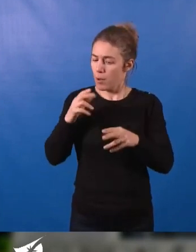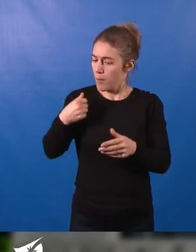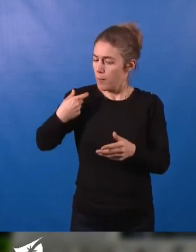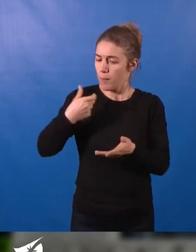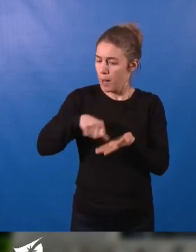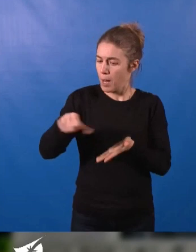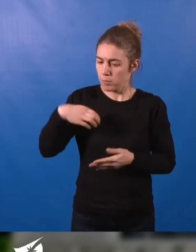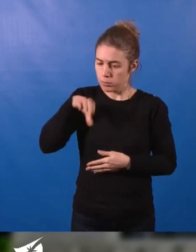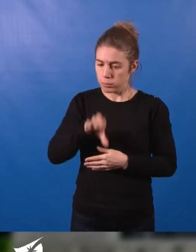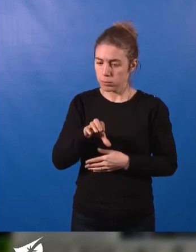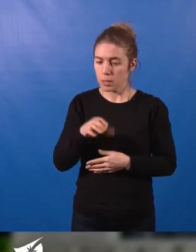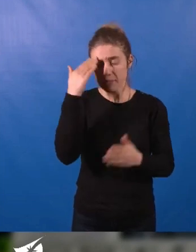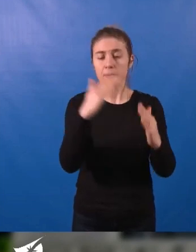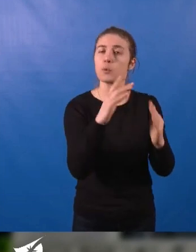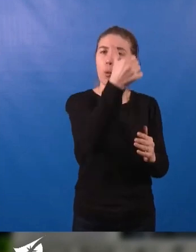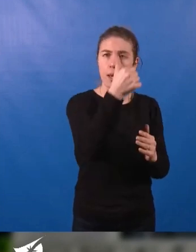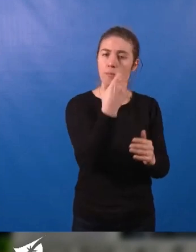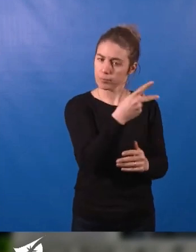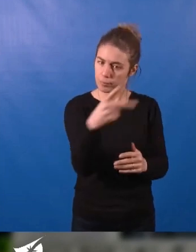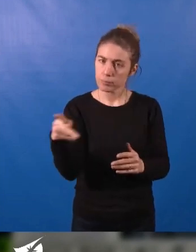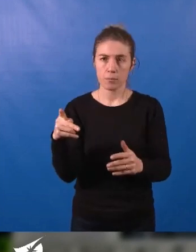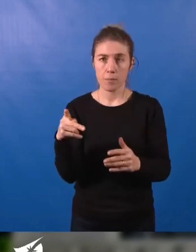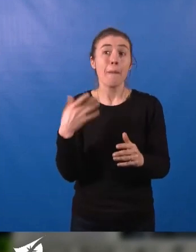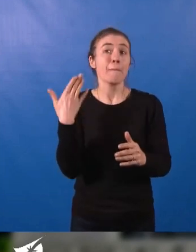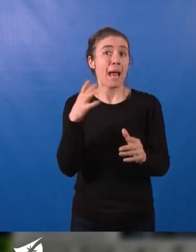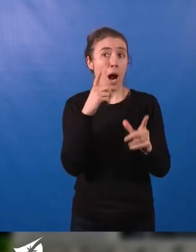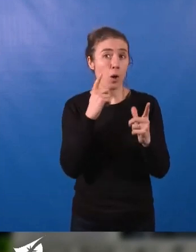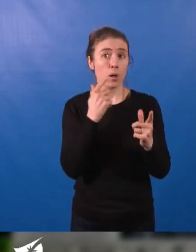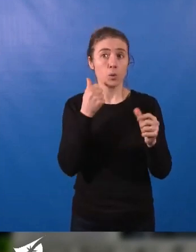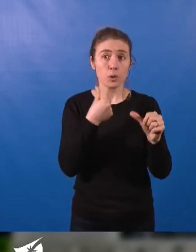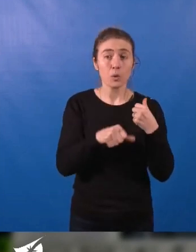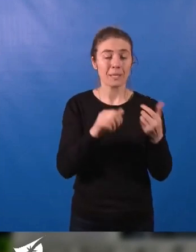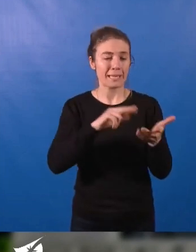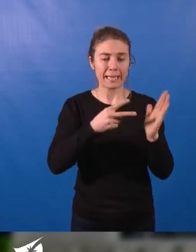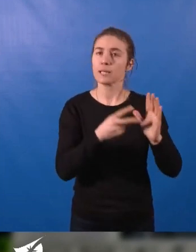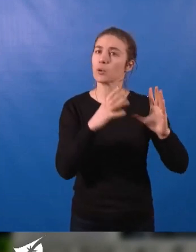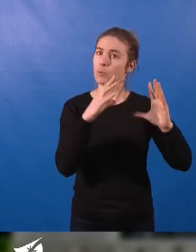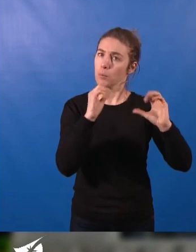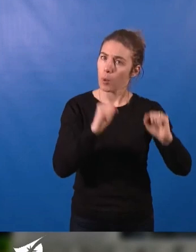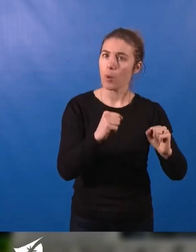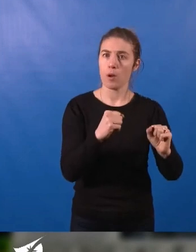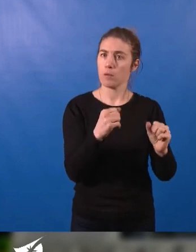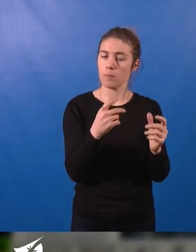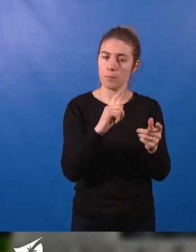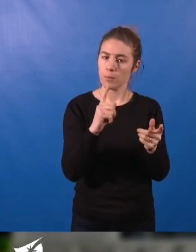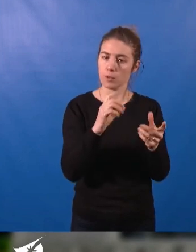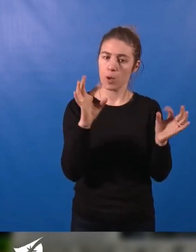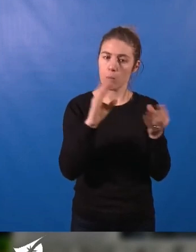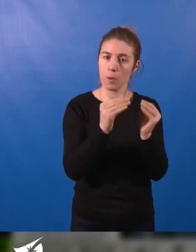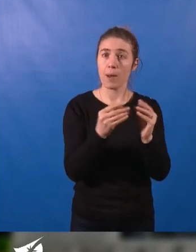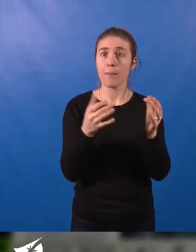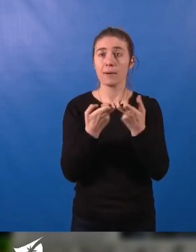usage de résidences principales, sous réserve toutefois de leur faisabilité technique, notamment quant au respect du débit